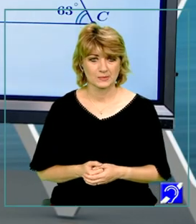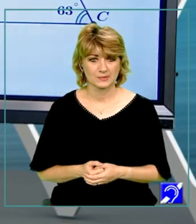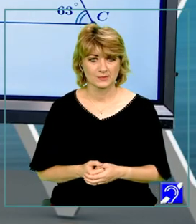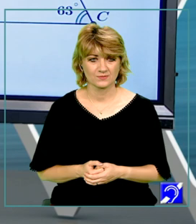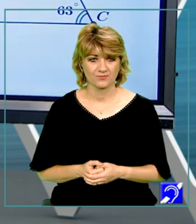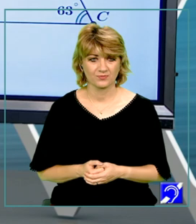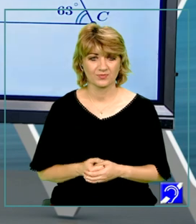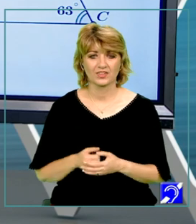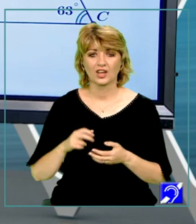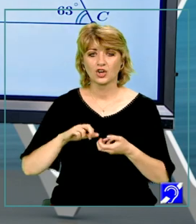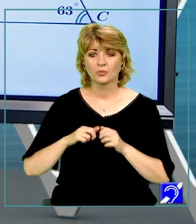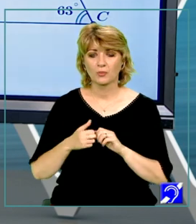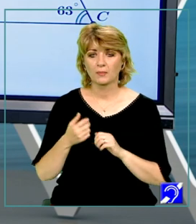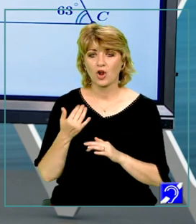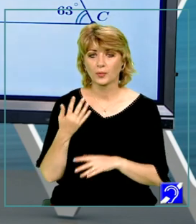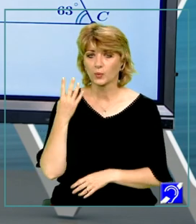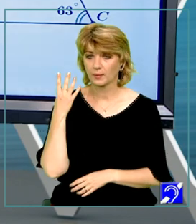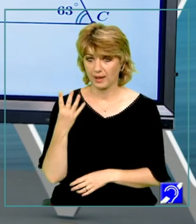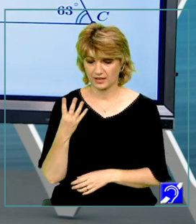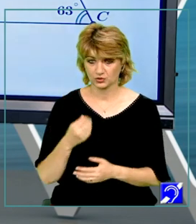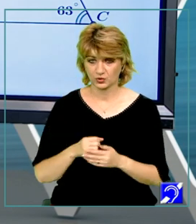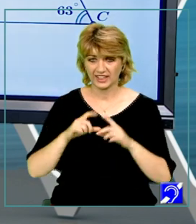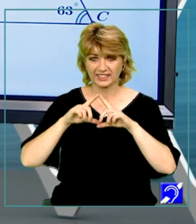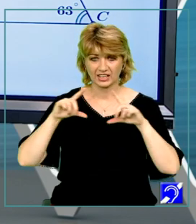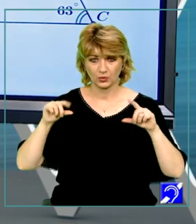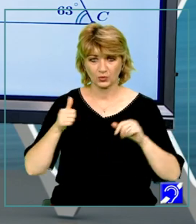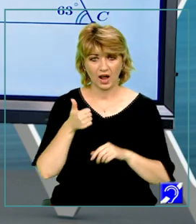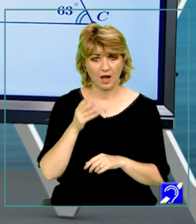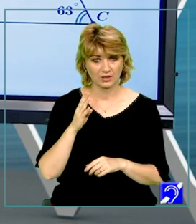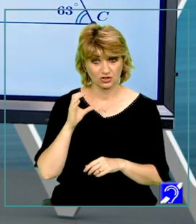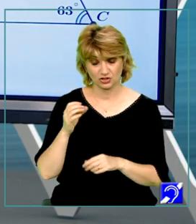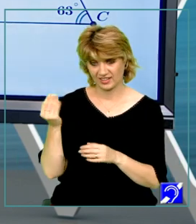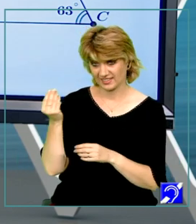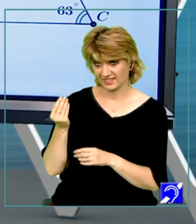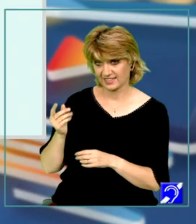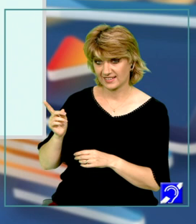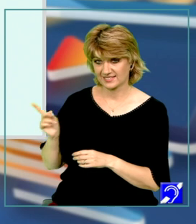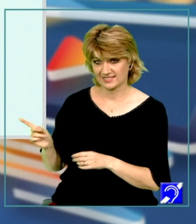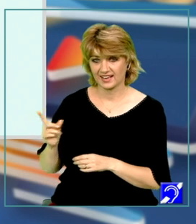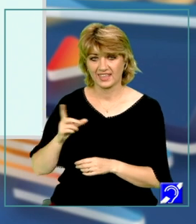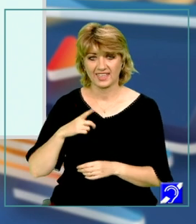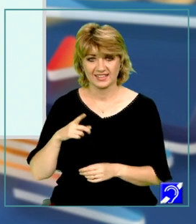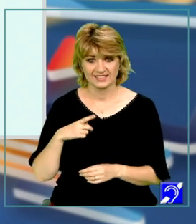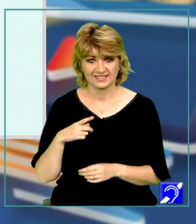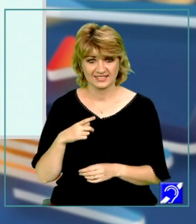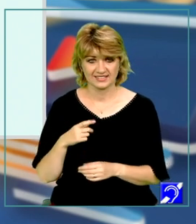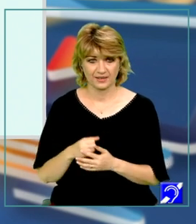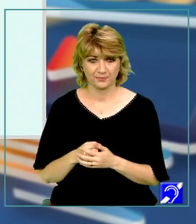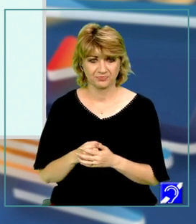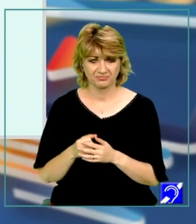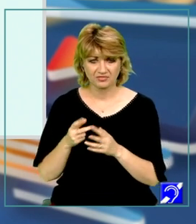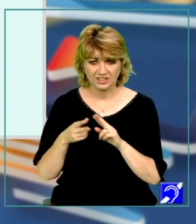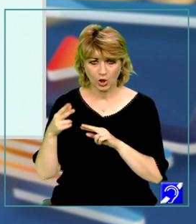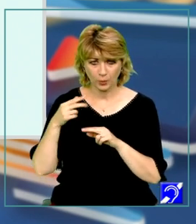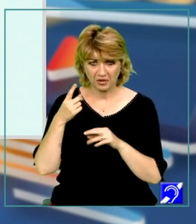Problema numărul 4. Triunghiul ABC din figura alăturată este decupat dintr-o